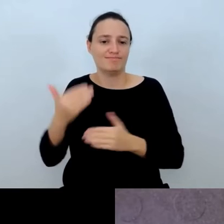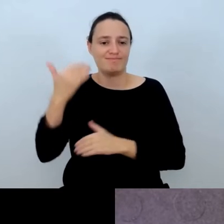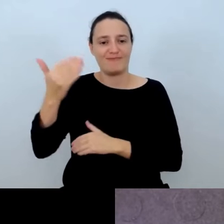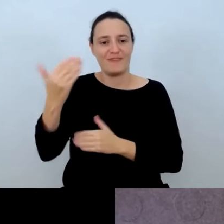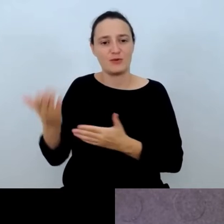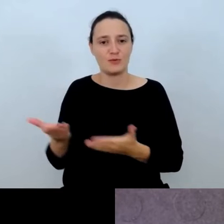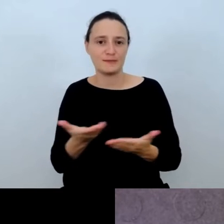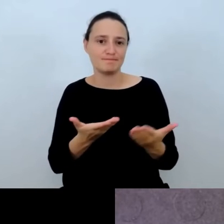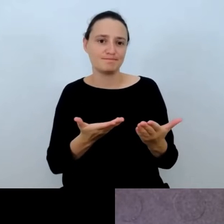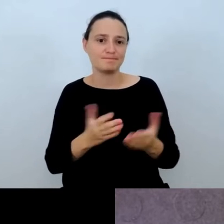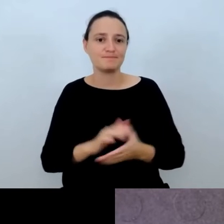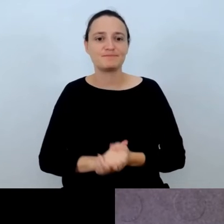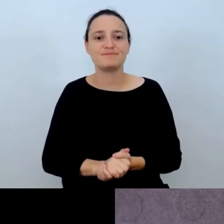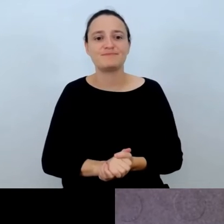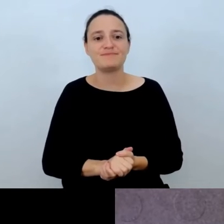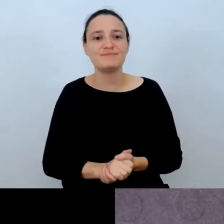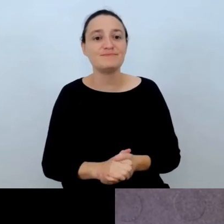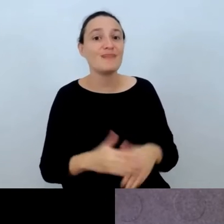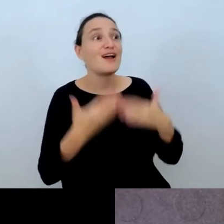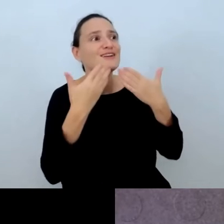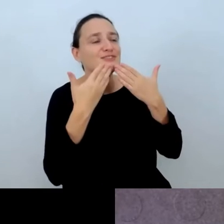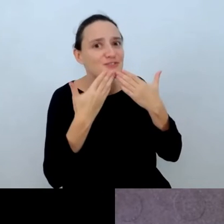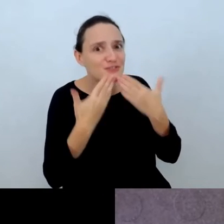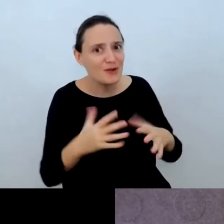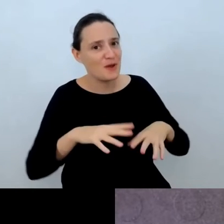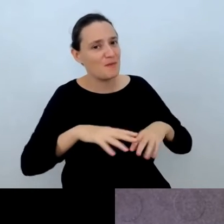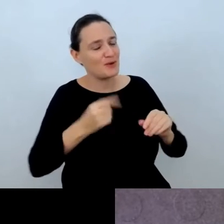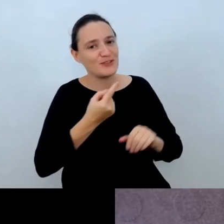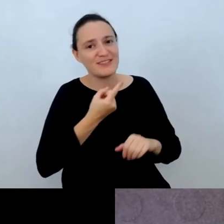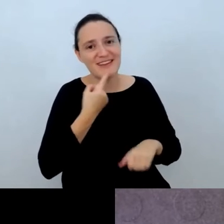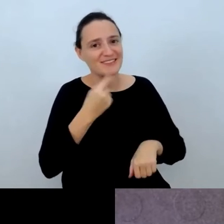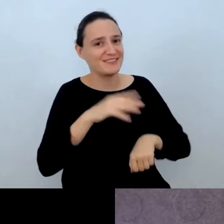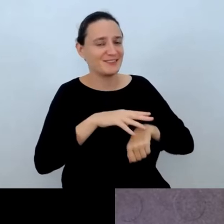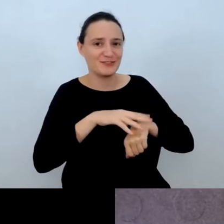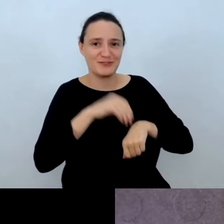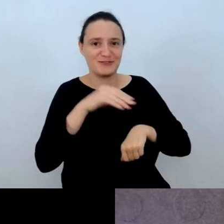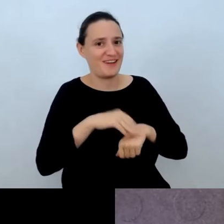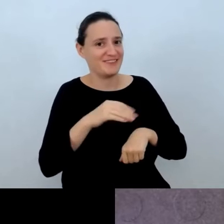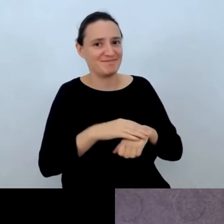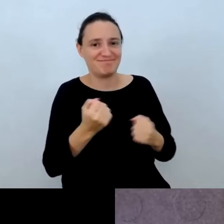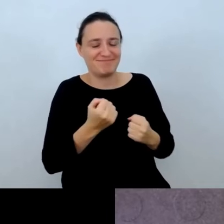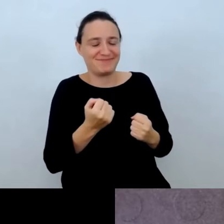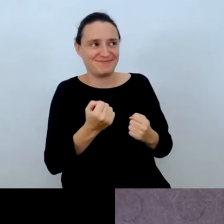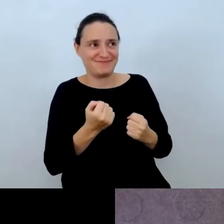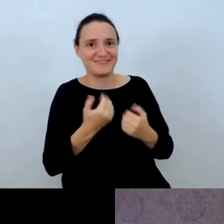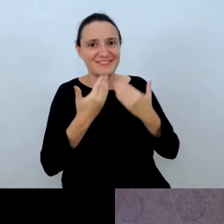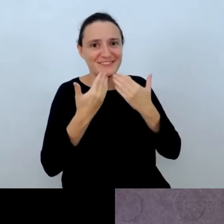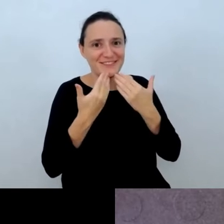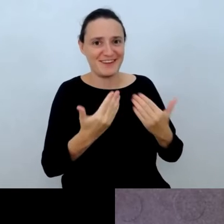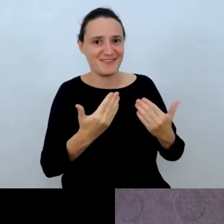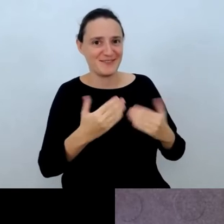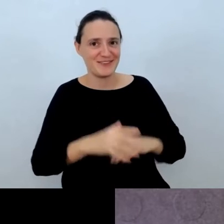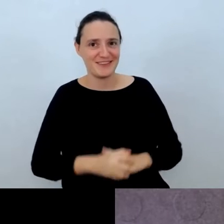Bardzo dziękuję za to wspaniałe wprowadzenie, w szczególności w języku szwedzkim.